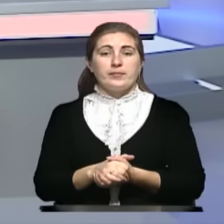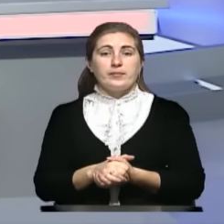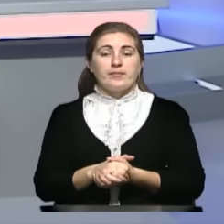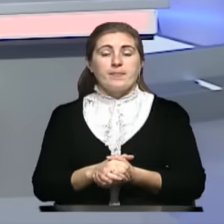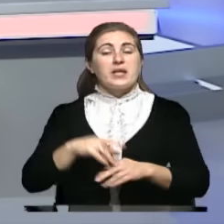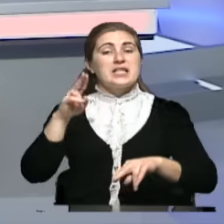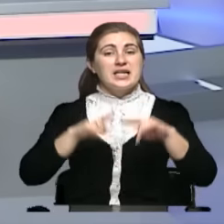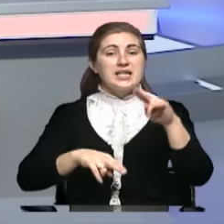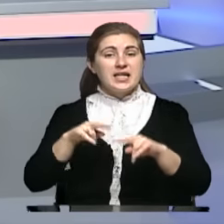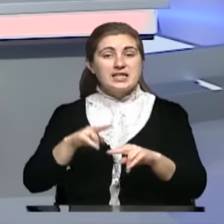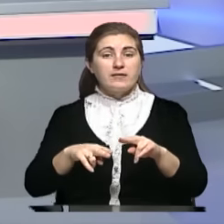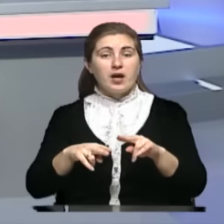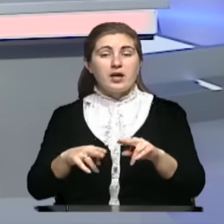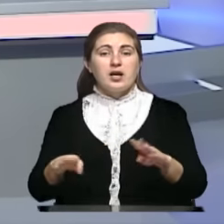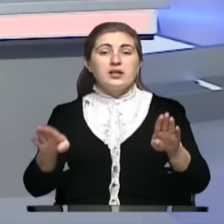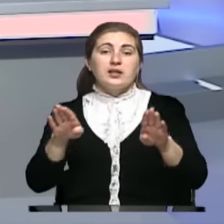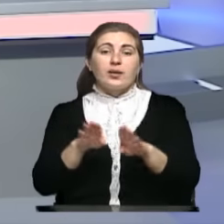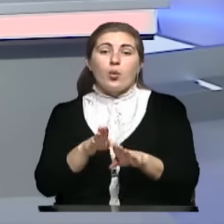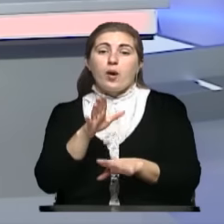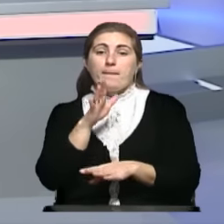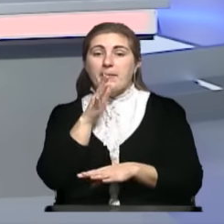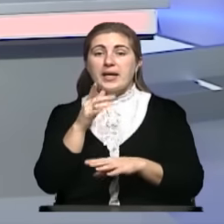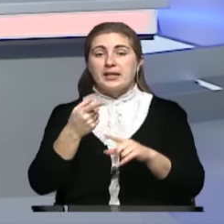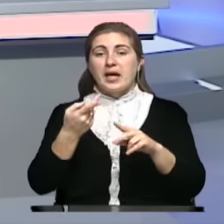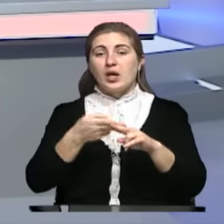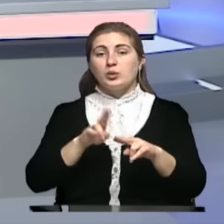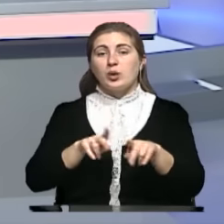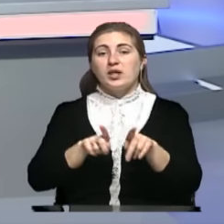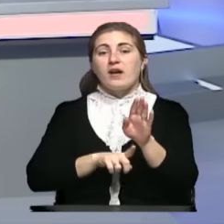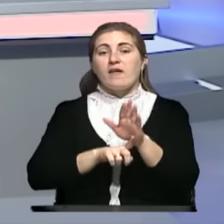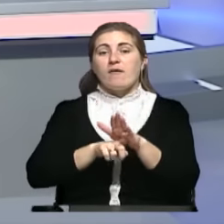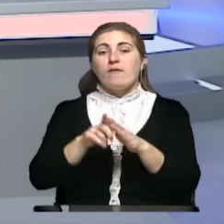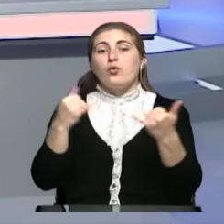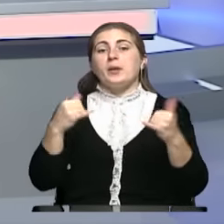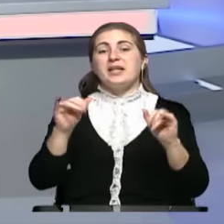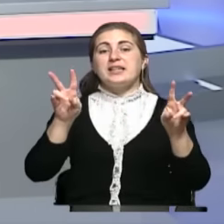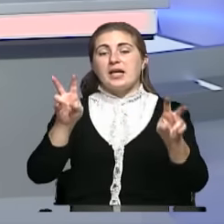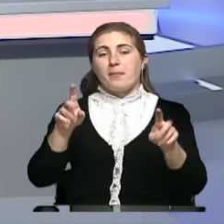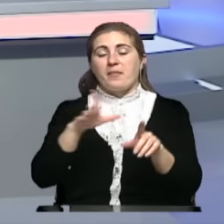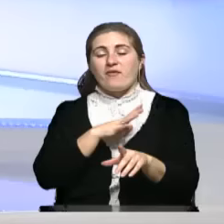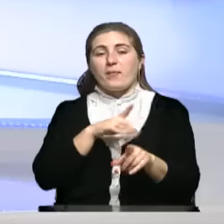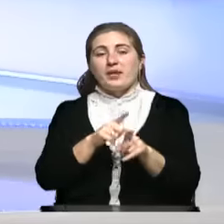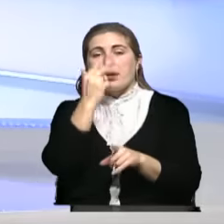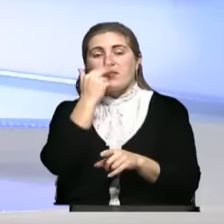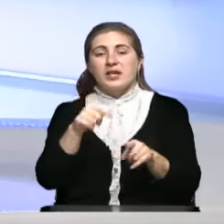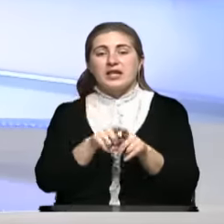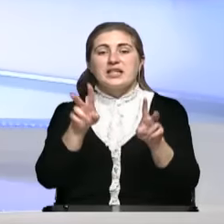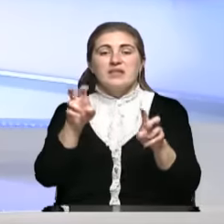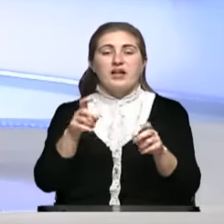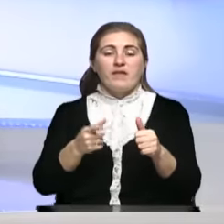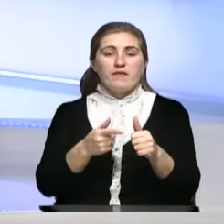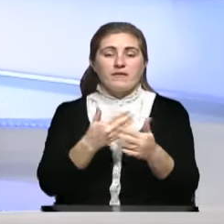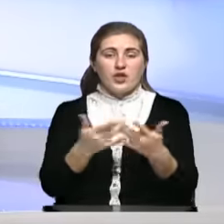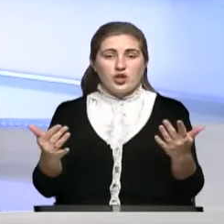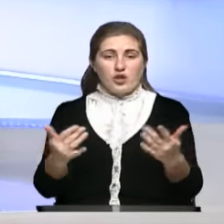Строительство такой момент, который, в общем-то, фундаментально, да, мы привыкли называть вещи иногда так вот, фундаментально